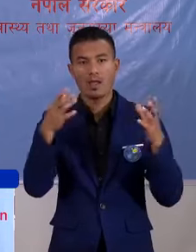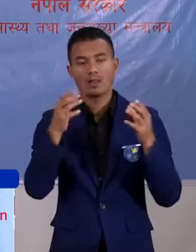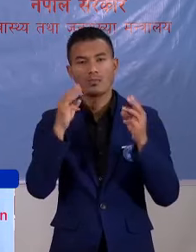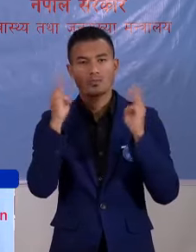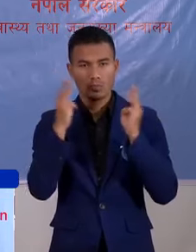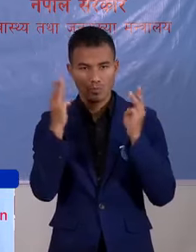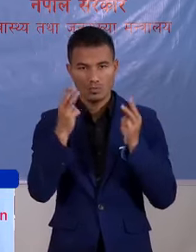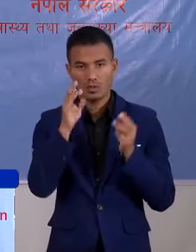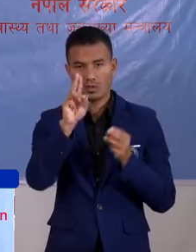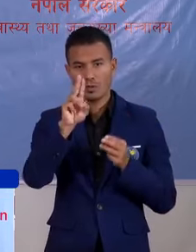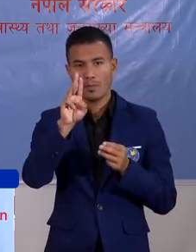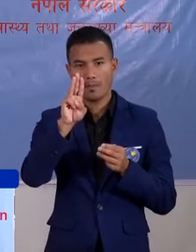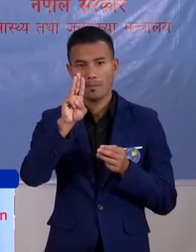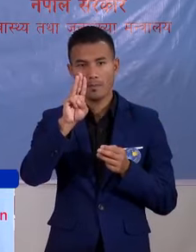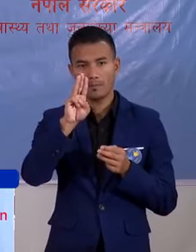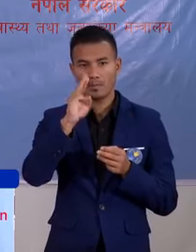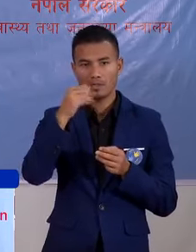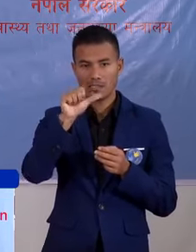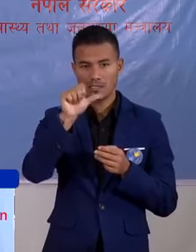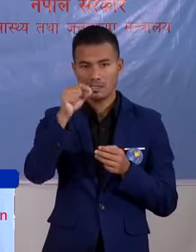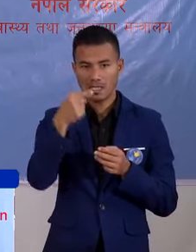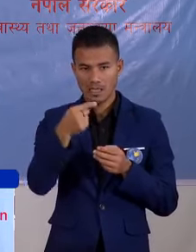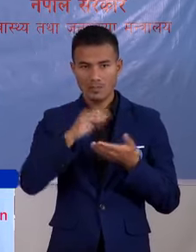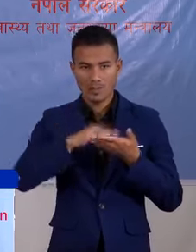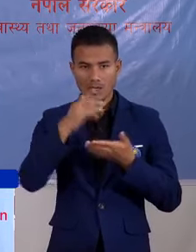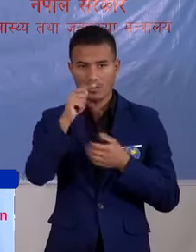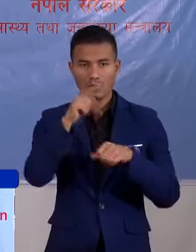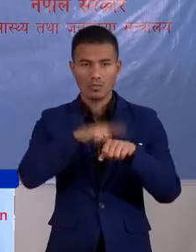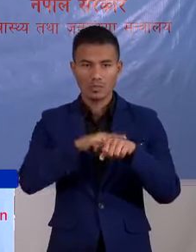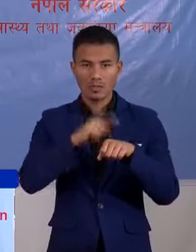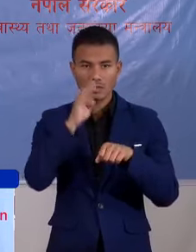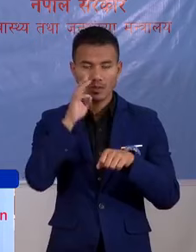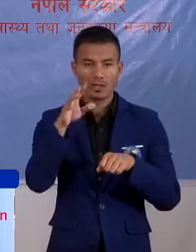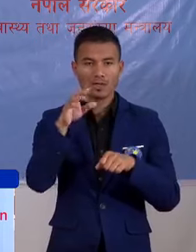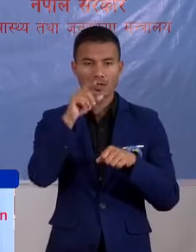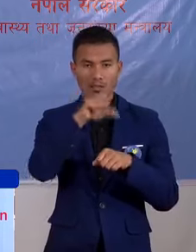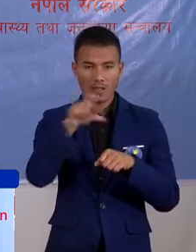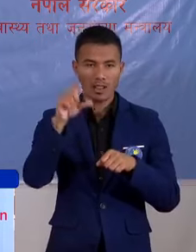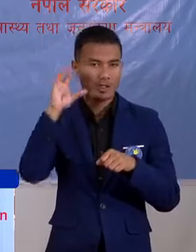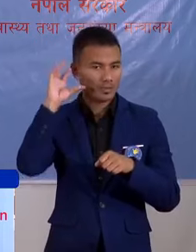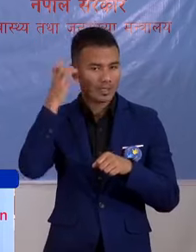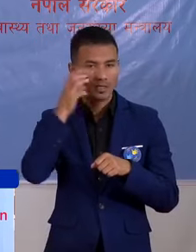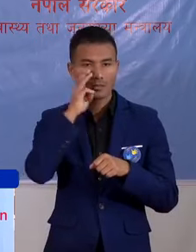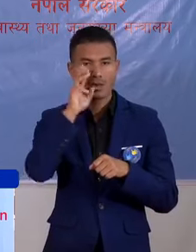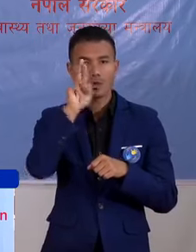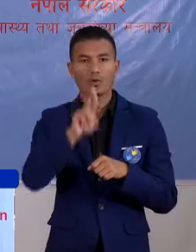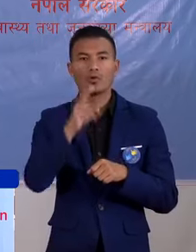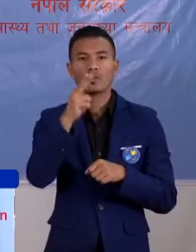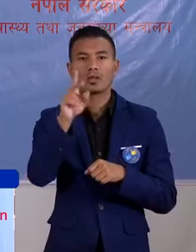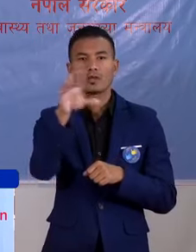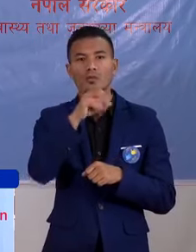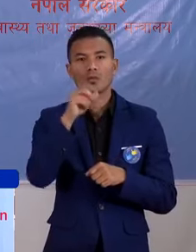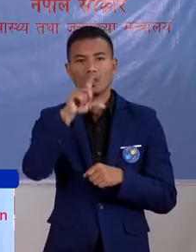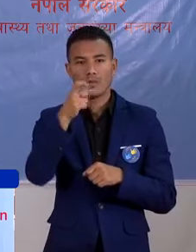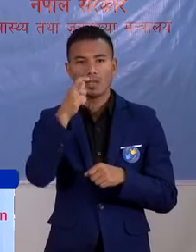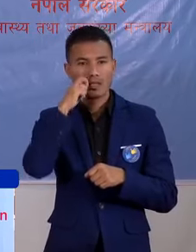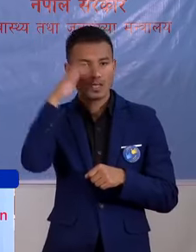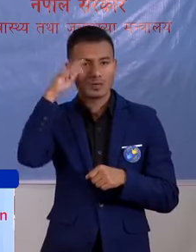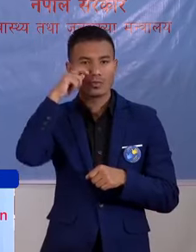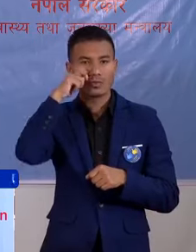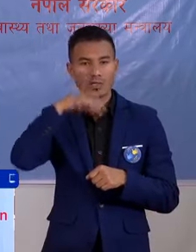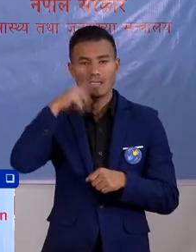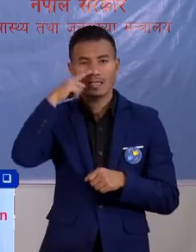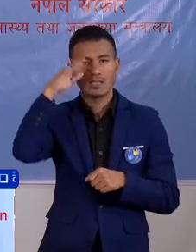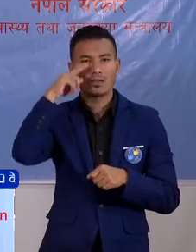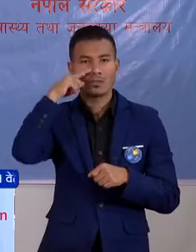रमजान महिनाको सो असर मा सोदेश तता बिदेश मा रहनवायका संपुर्ण नेपाली दाजवाय अरु दिदवायन